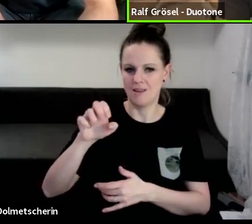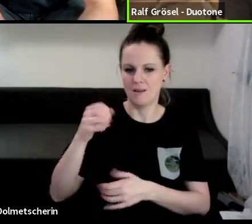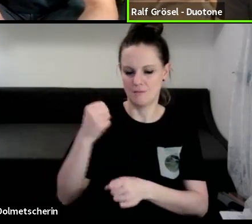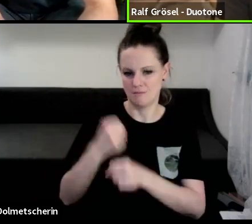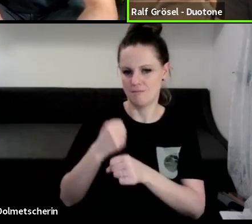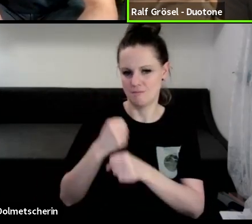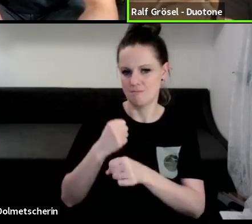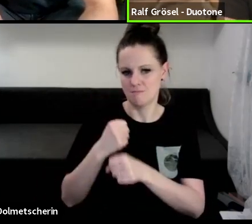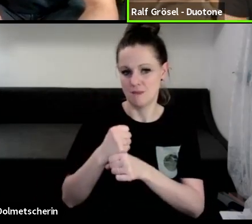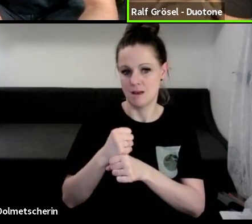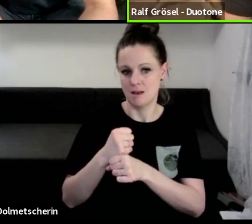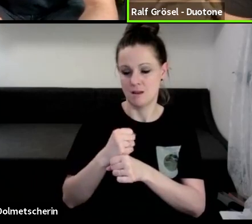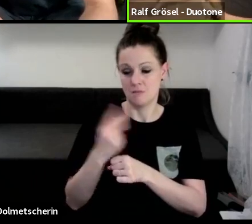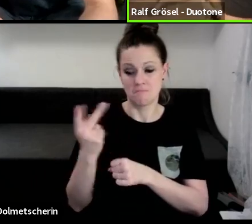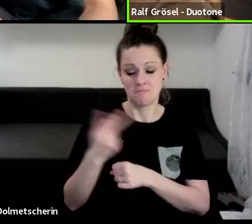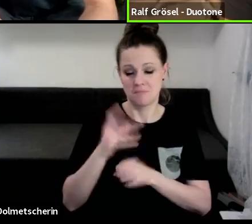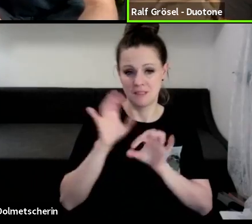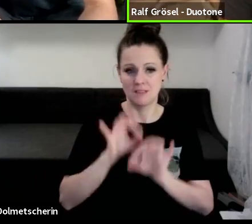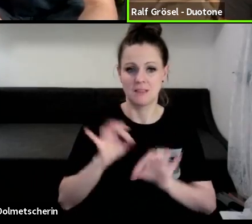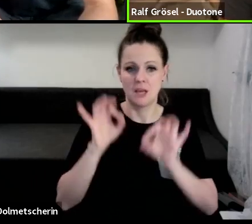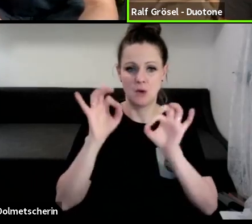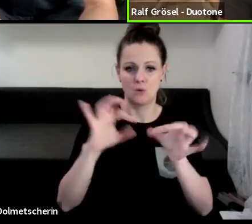Beziehung habe, also auf einer